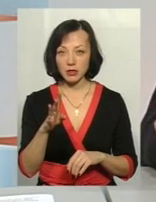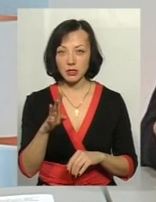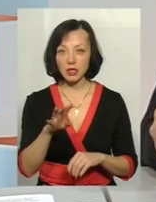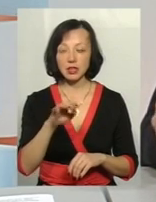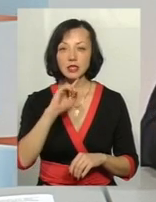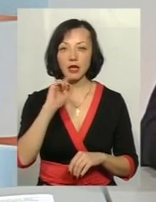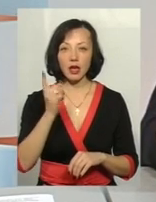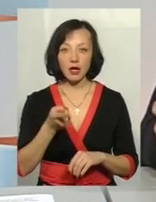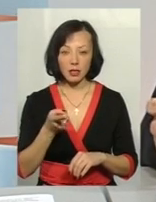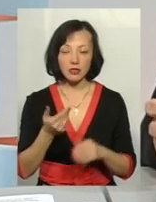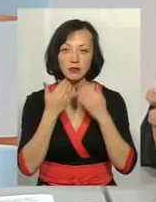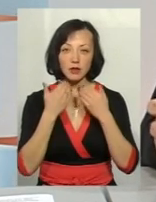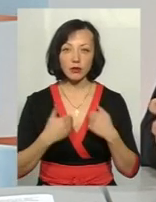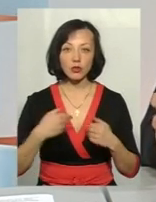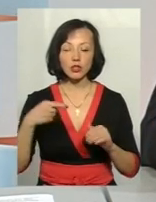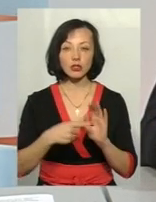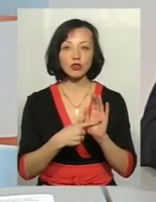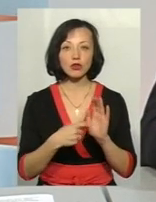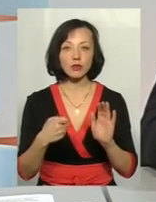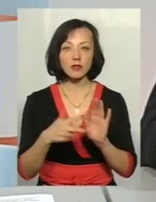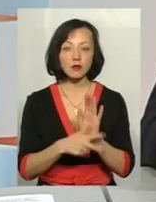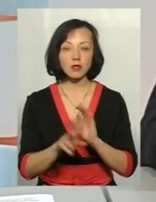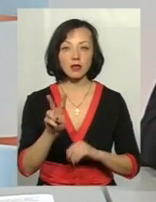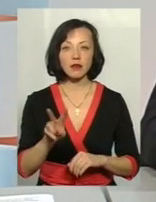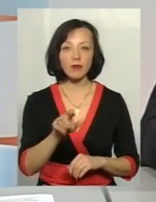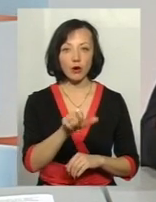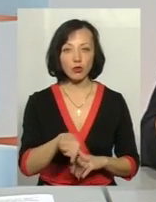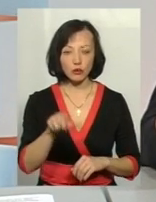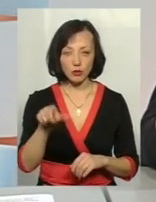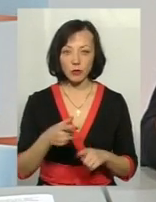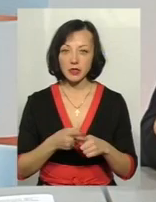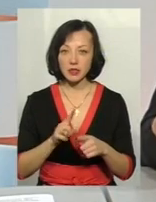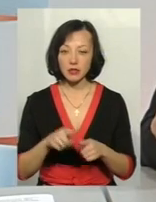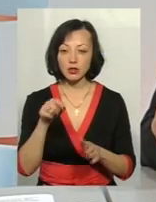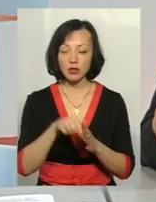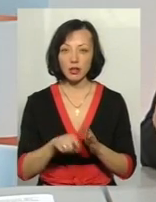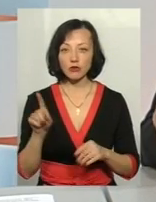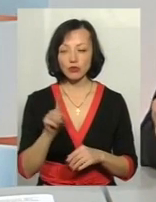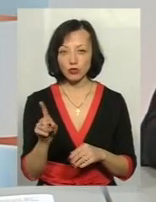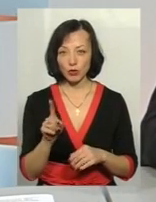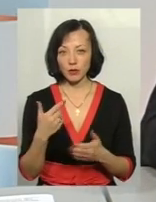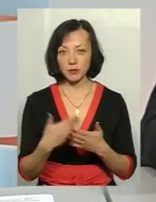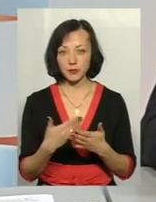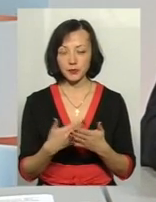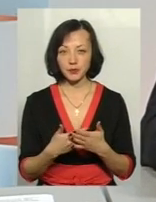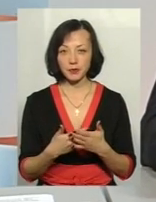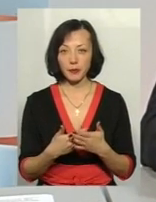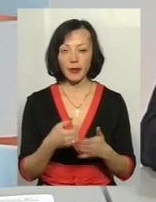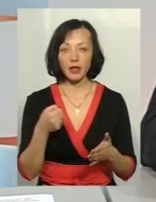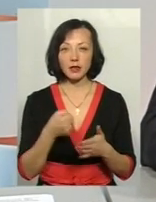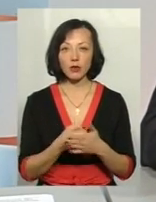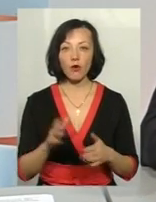І за рік до нас звернулися 1682 особи. Це говорить про те, що, ну, скажімо, до